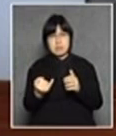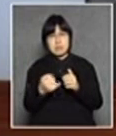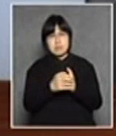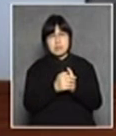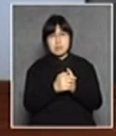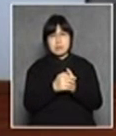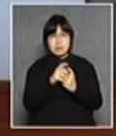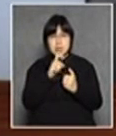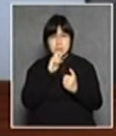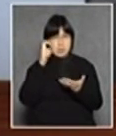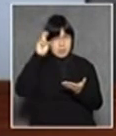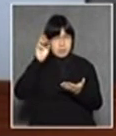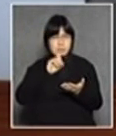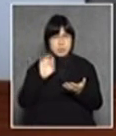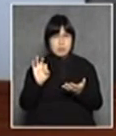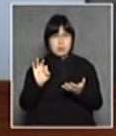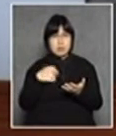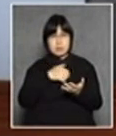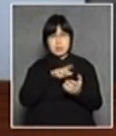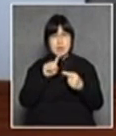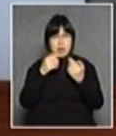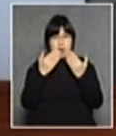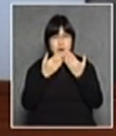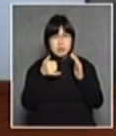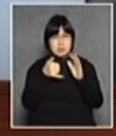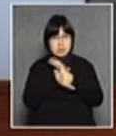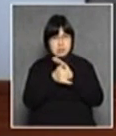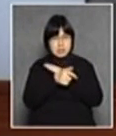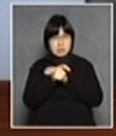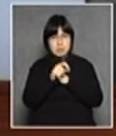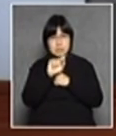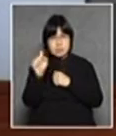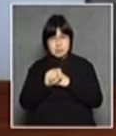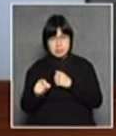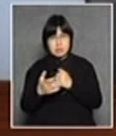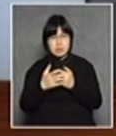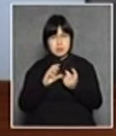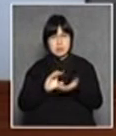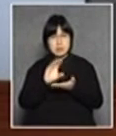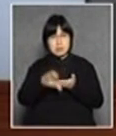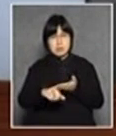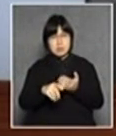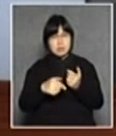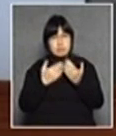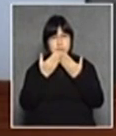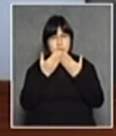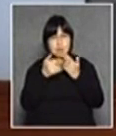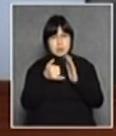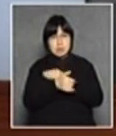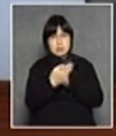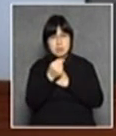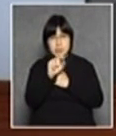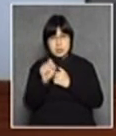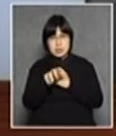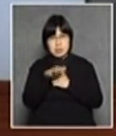我們有沒有考慮過我們的大學生的入學率全資讀大學的入學率是不夠20%